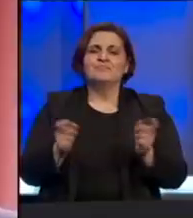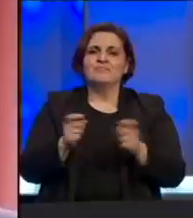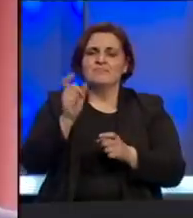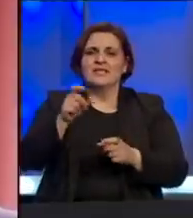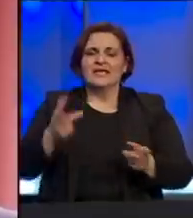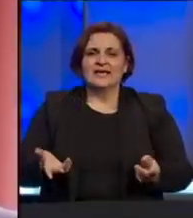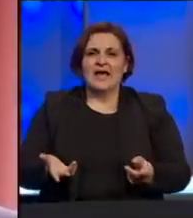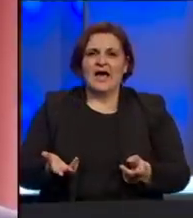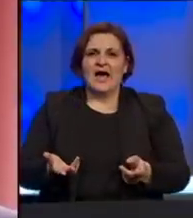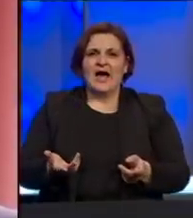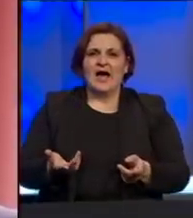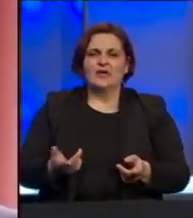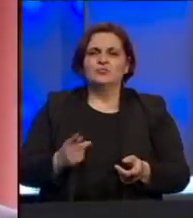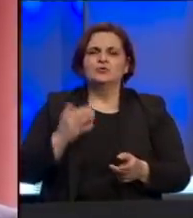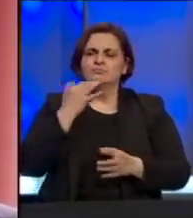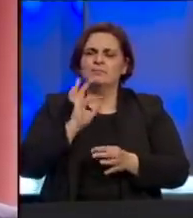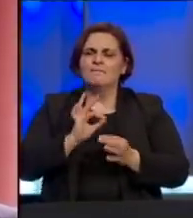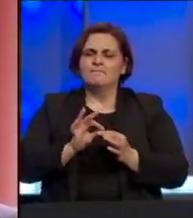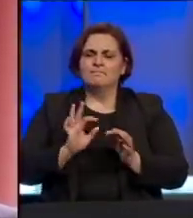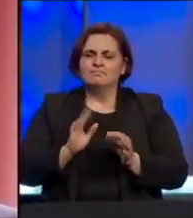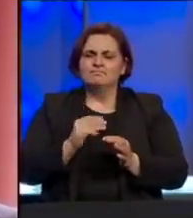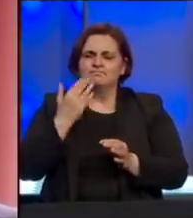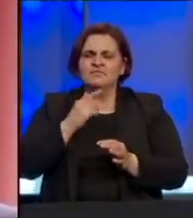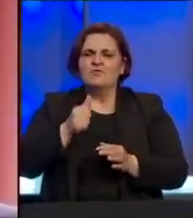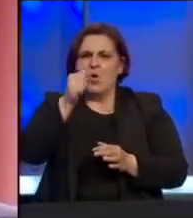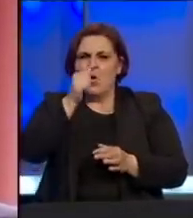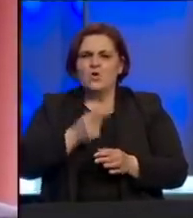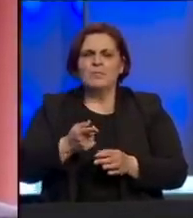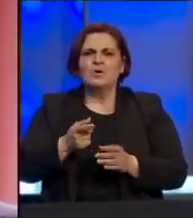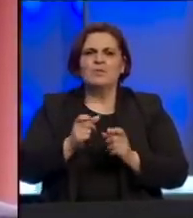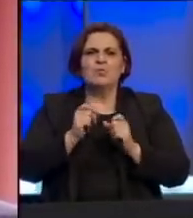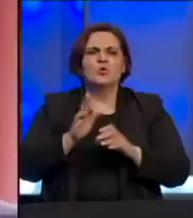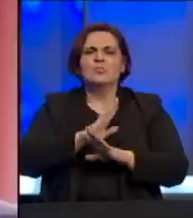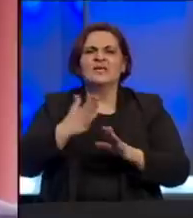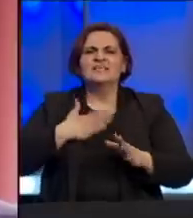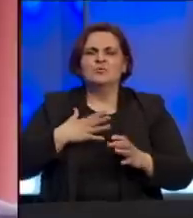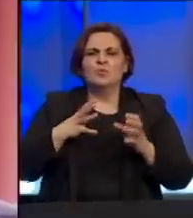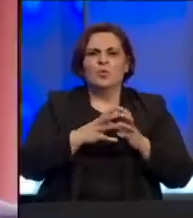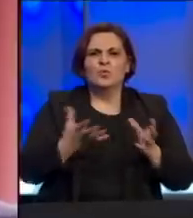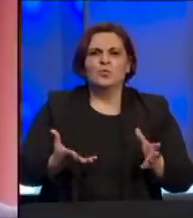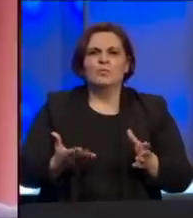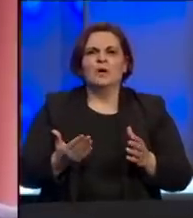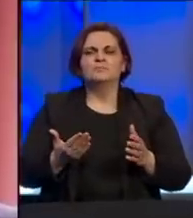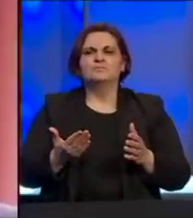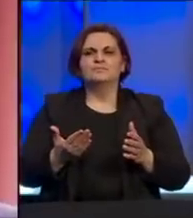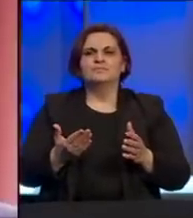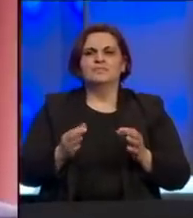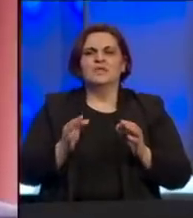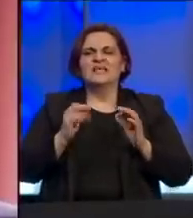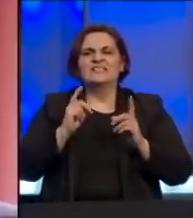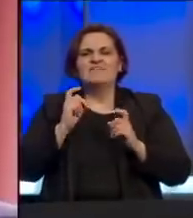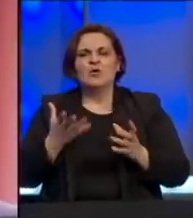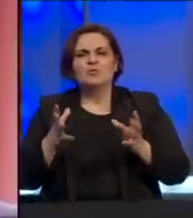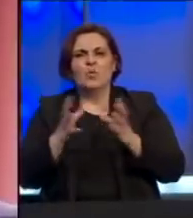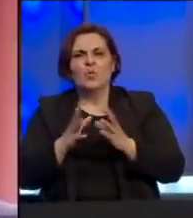su dosta se podržavaju ovoga što im se pošali imamo svoju grupu se objavljuju vida svakodnevno u